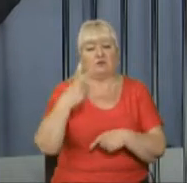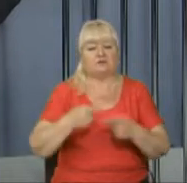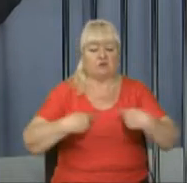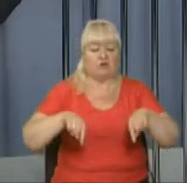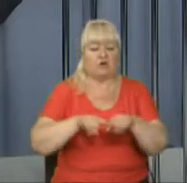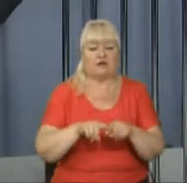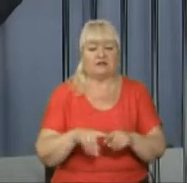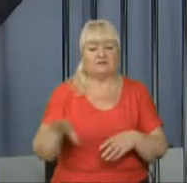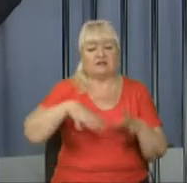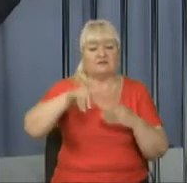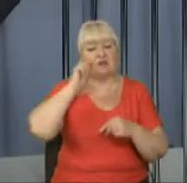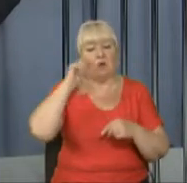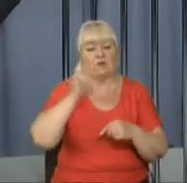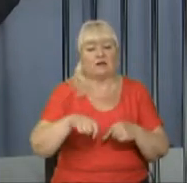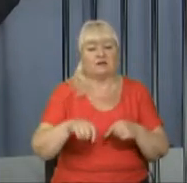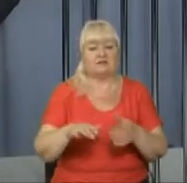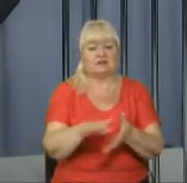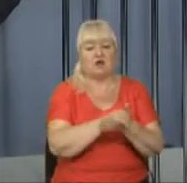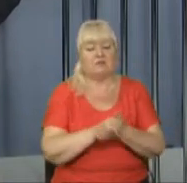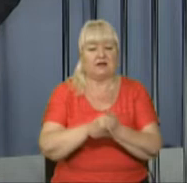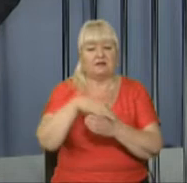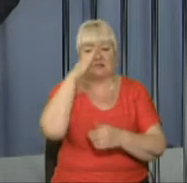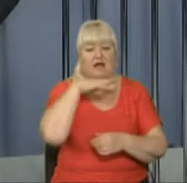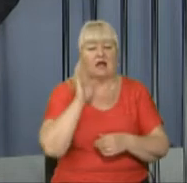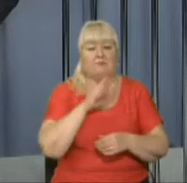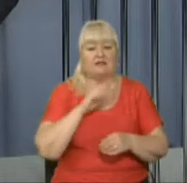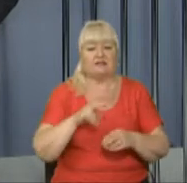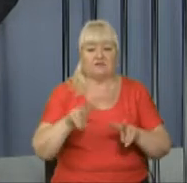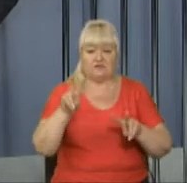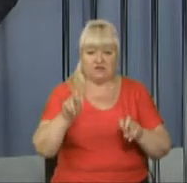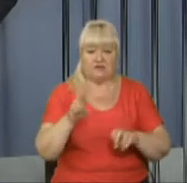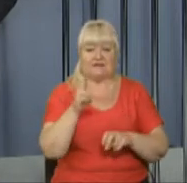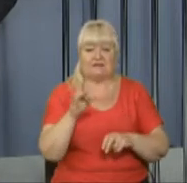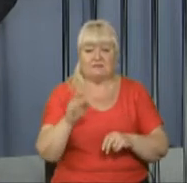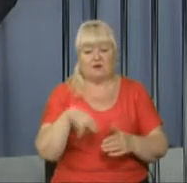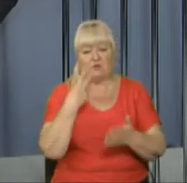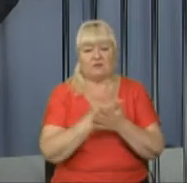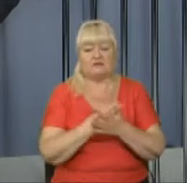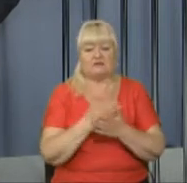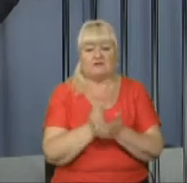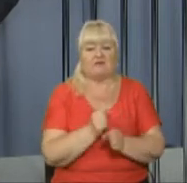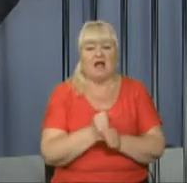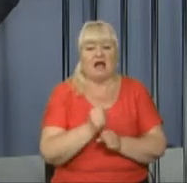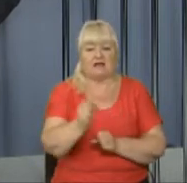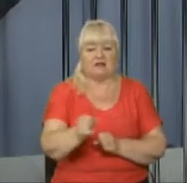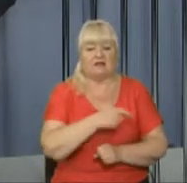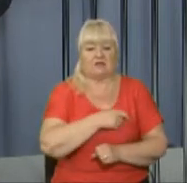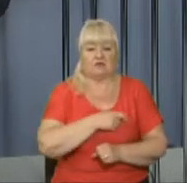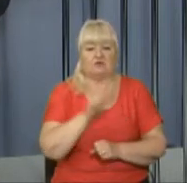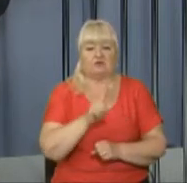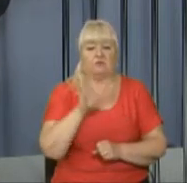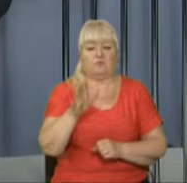організації Всеукраїнського об'єднання «Батьківщина» Михайло Цимбалюк представив кандидатів у депутати, які будуть